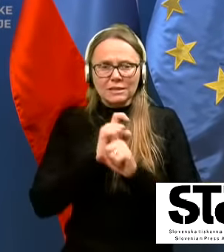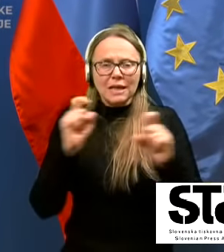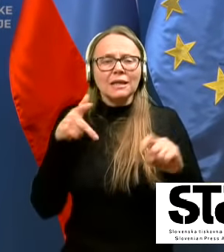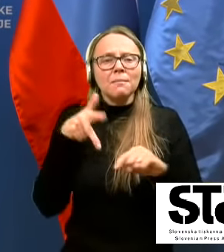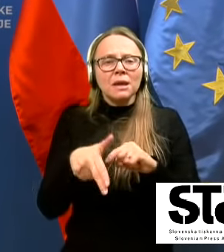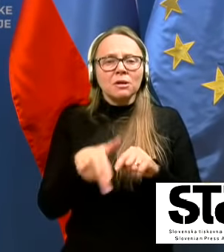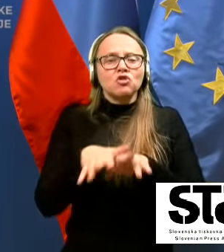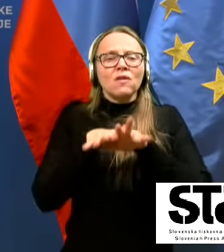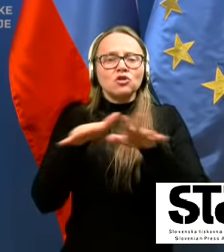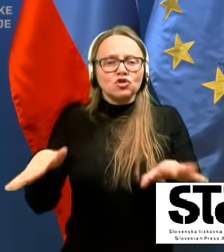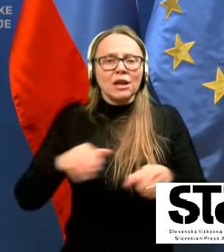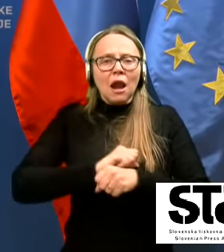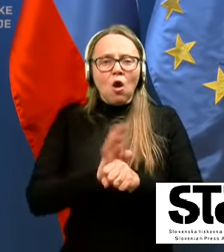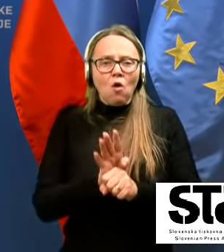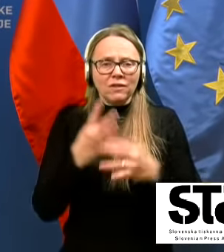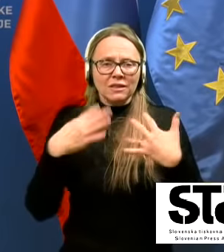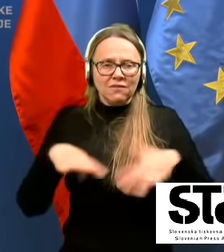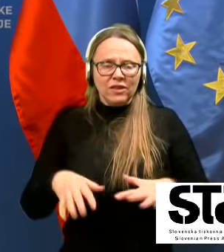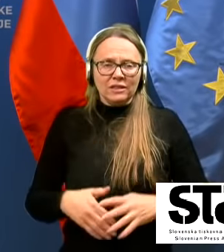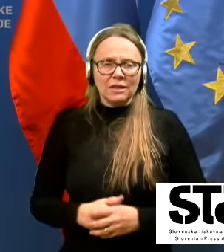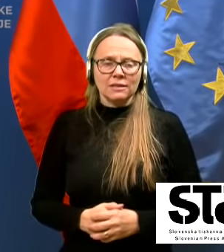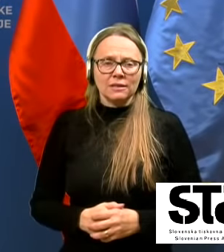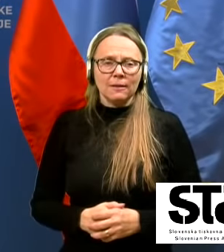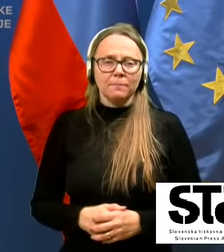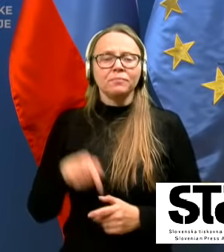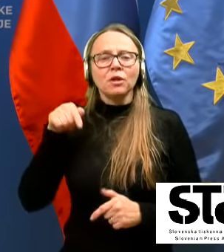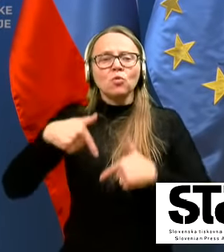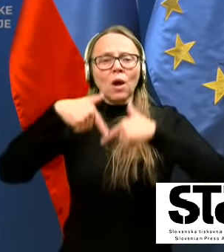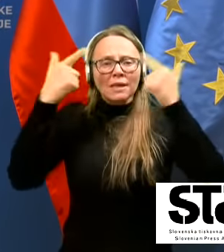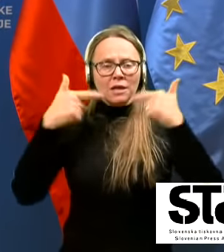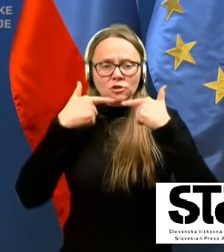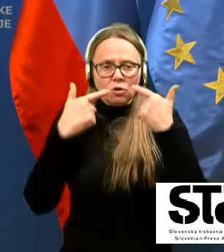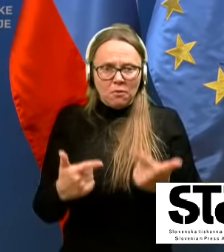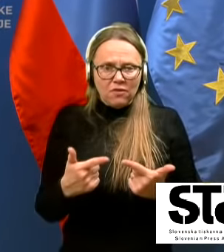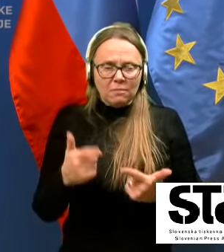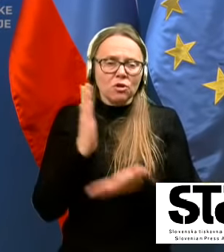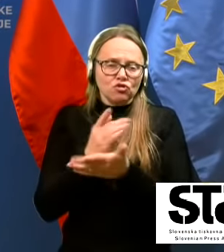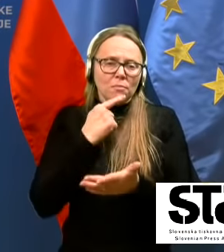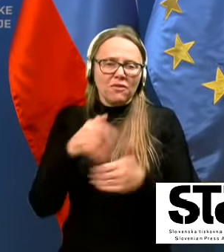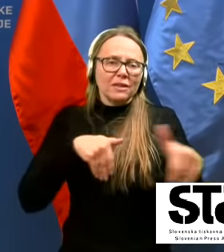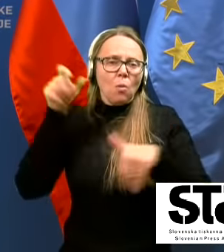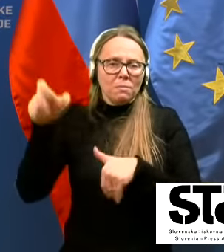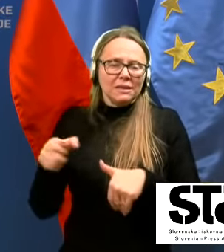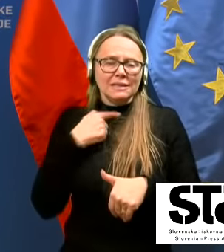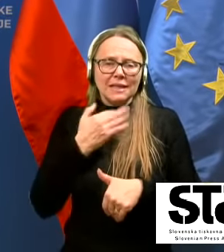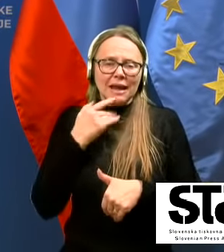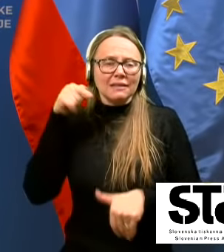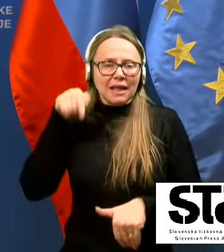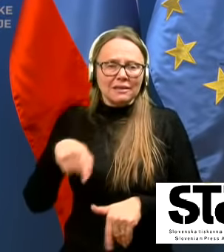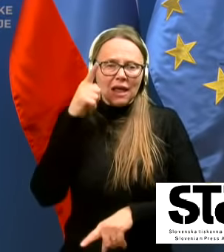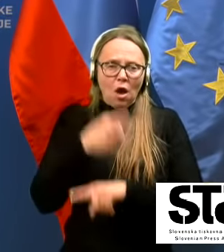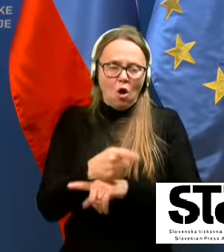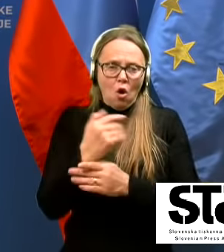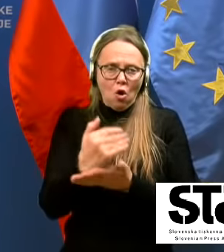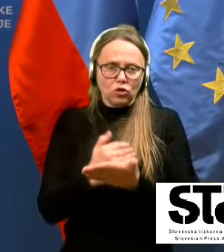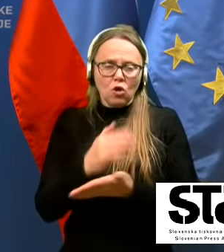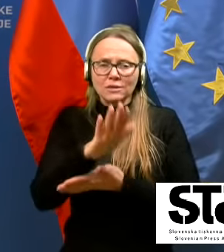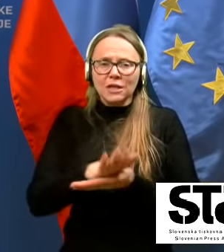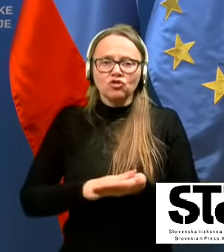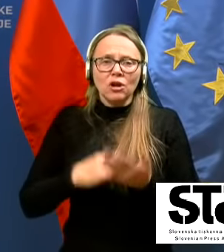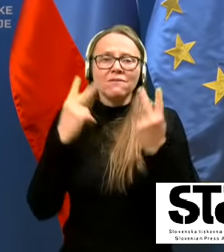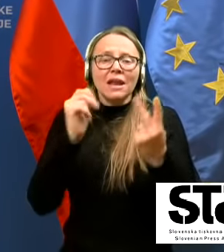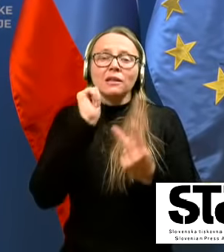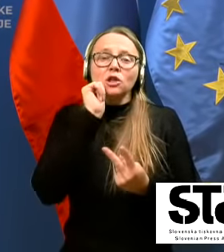preprečevanja širjena COVID-19. Tukaj jasno povem, kar je povedal že minister Gantar, torej ta odlok začne veljati z